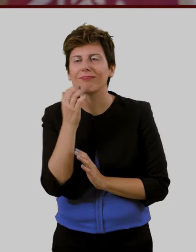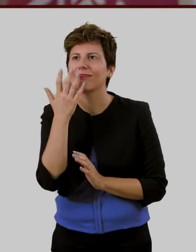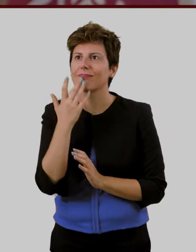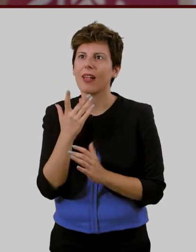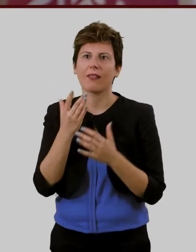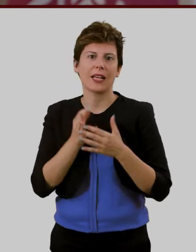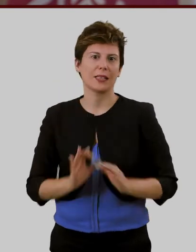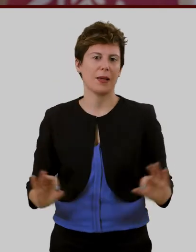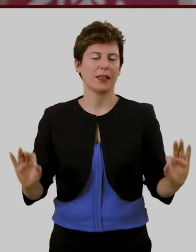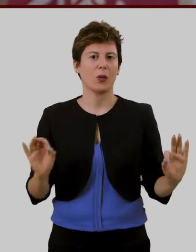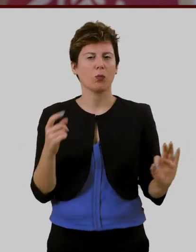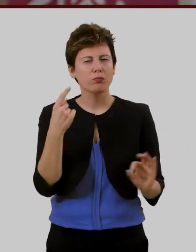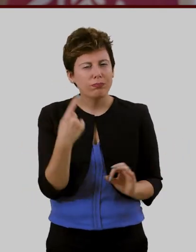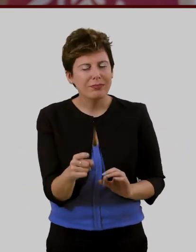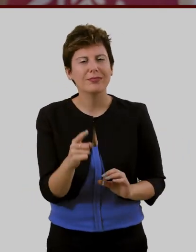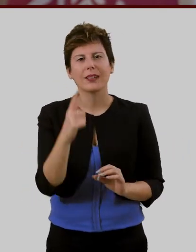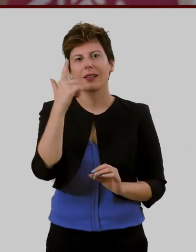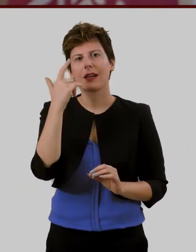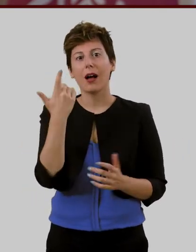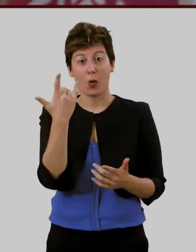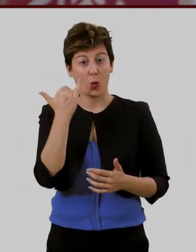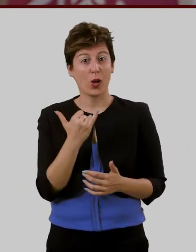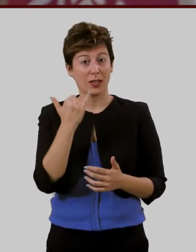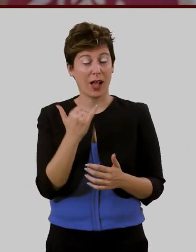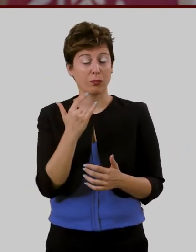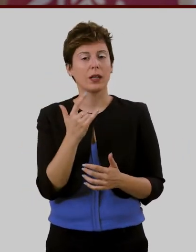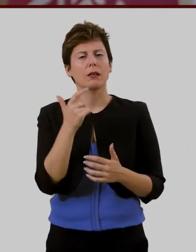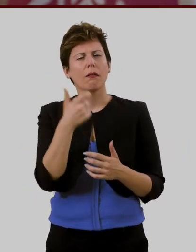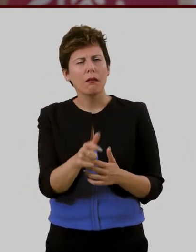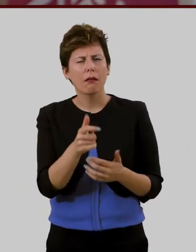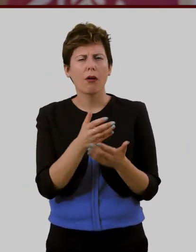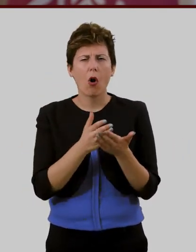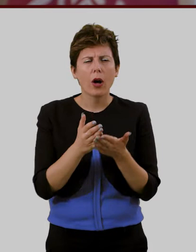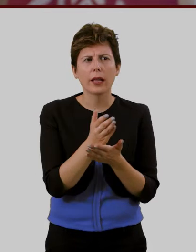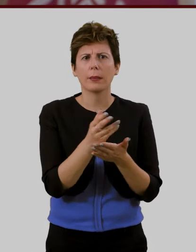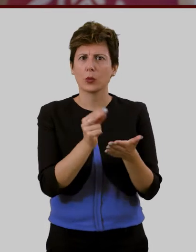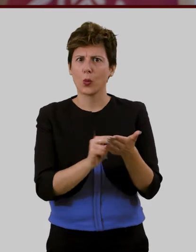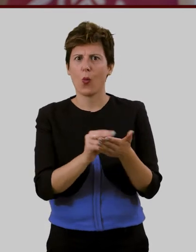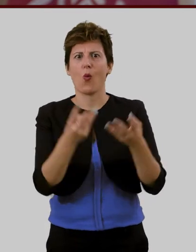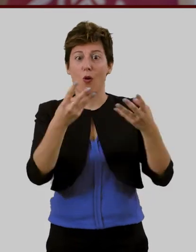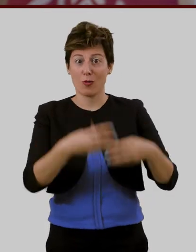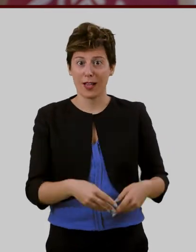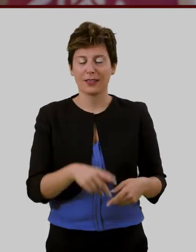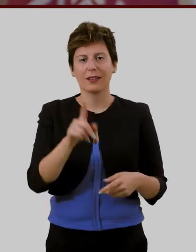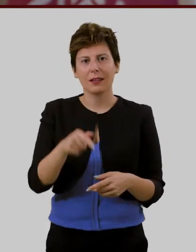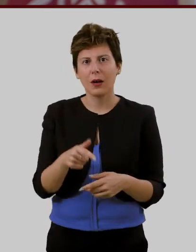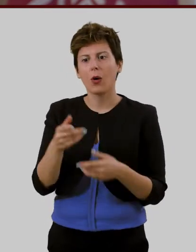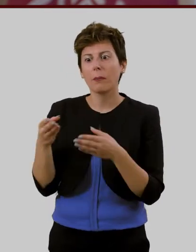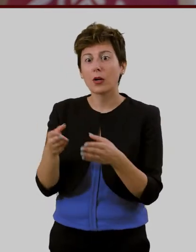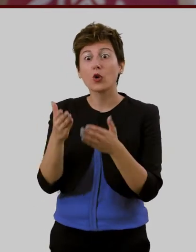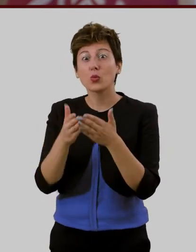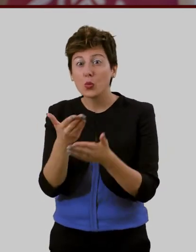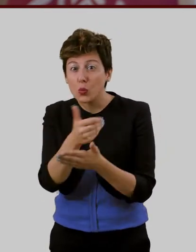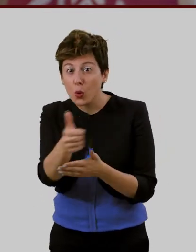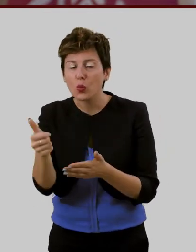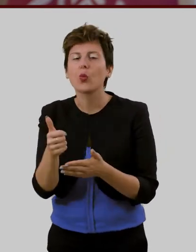infatti che sapienza organizza numerose attività di orientamento anche nelle scuole e di tutorato durante l'intero percorso di studio e perché